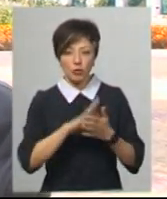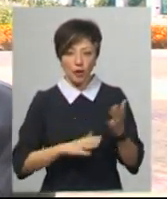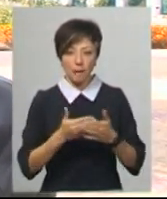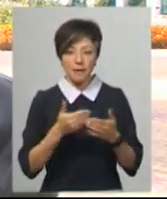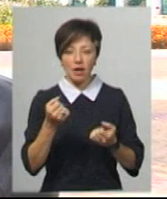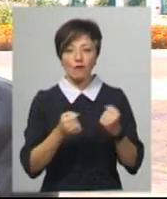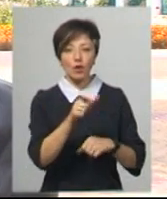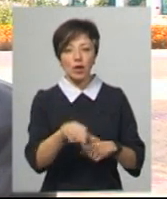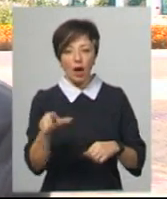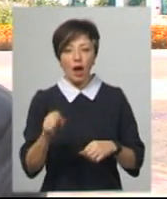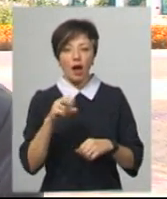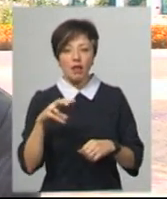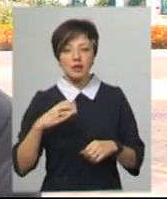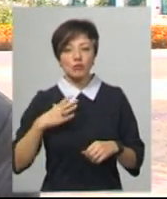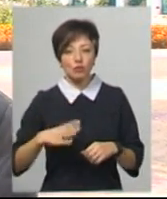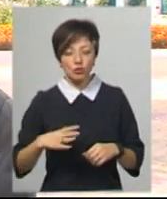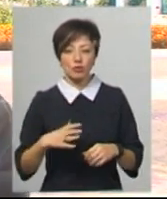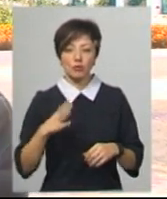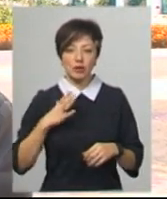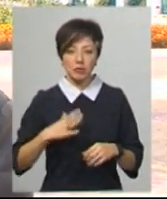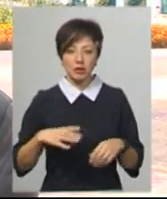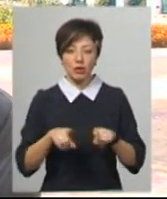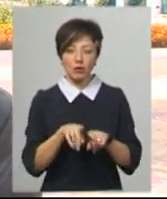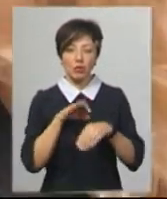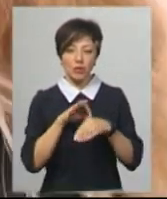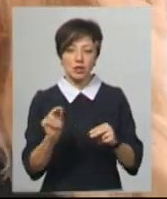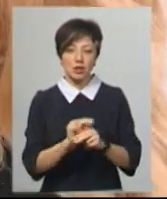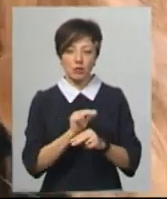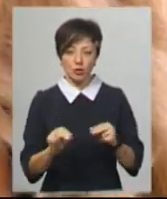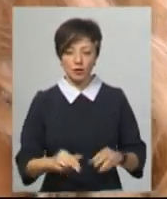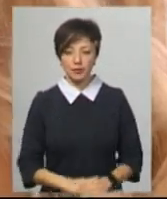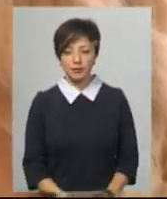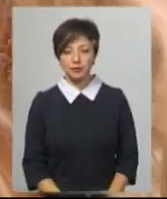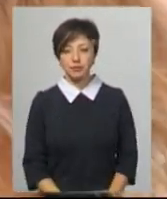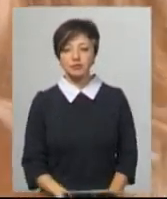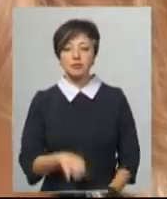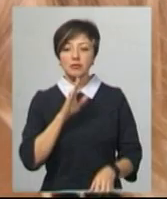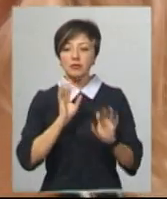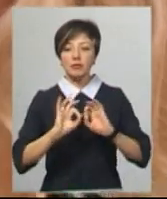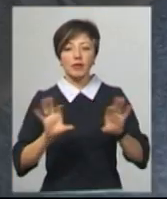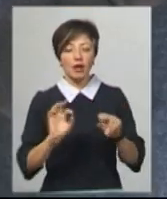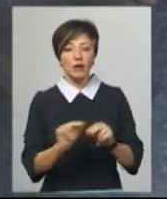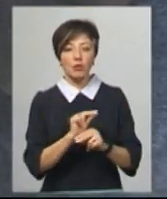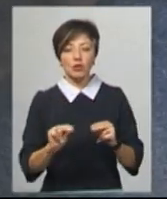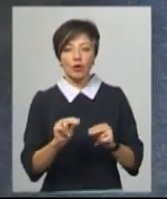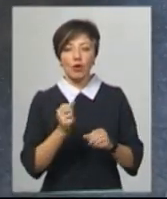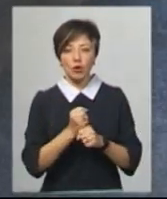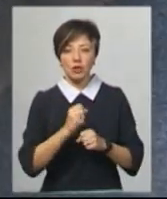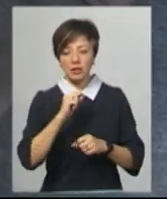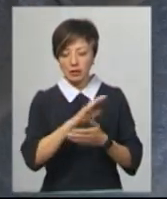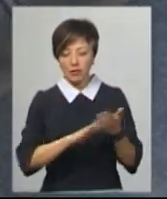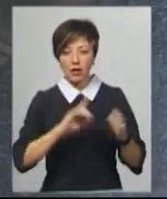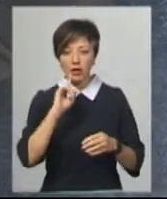водіями, але змушені потерпіти так, як проводиться ремонт. Наталія Колодій пояснює, ремонтні роботи тривають майже рік через